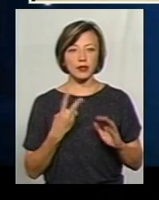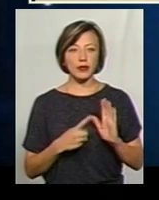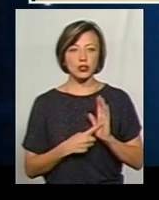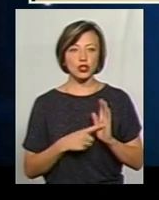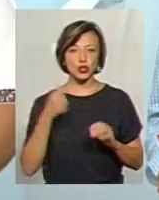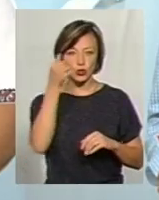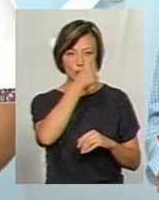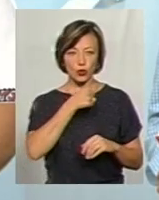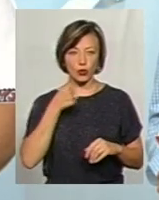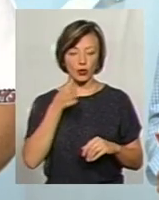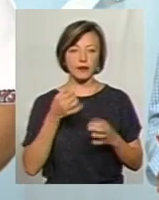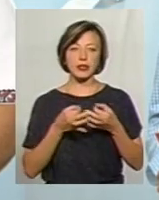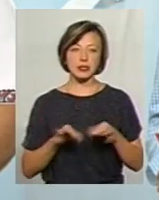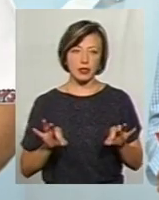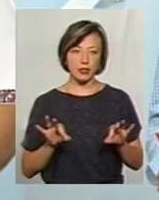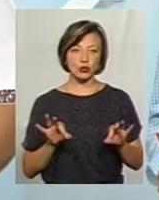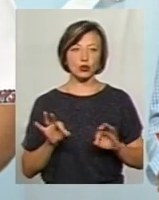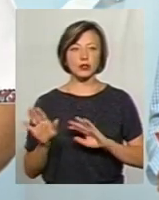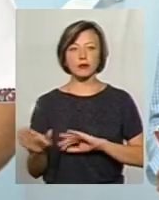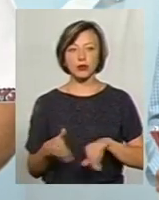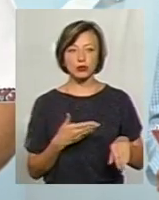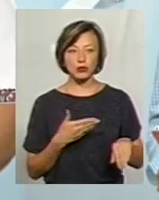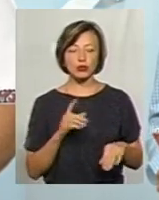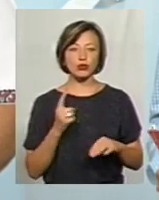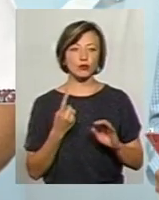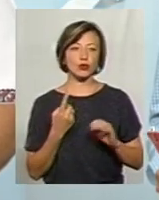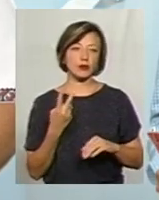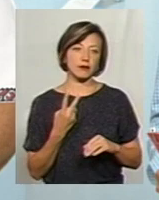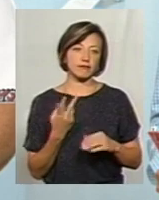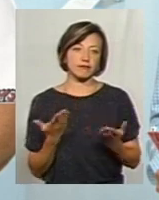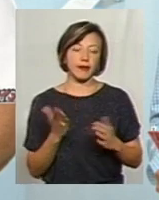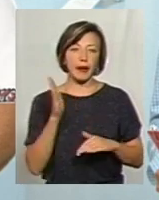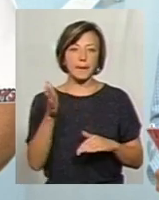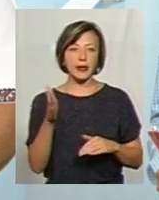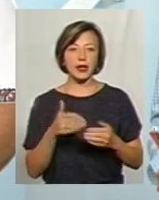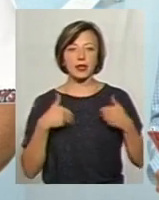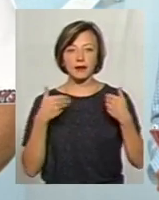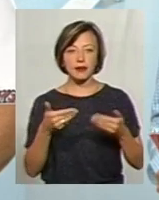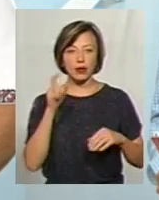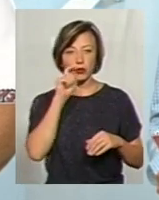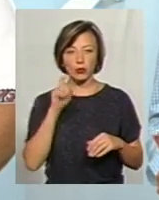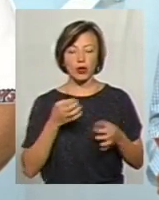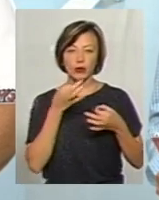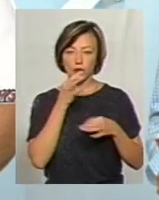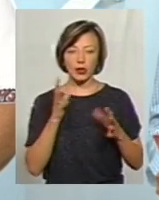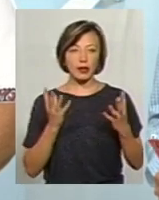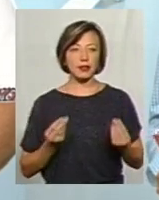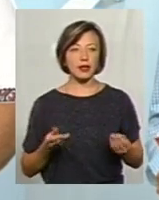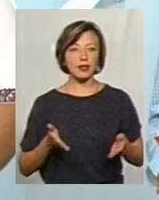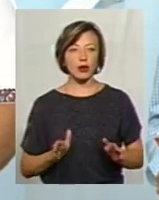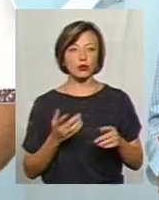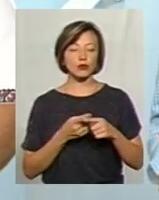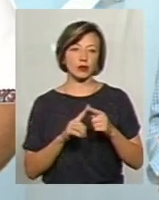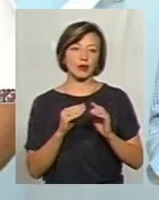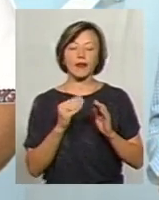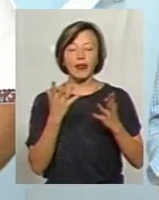років незалежності позаду. Чому? Майже тому, що наперед не вітають Україну, так, в будь-який день народження. Тому